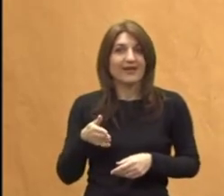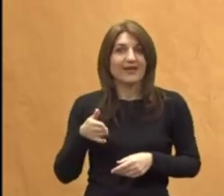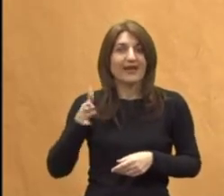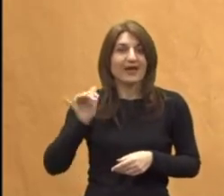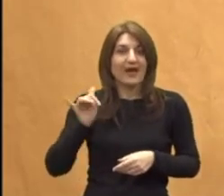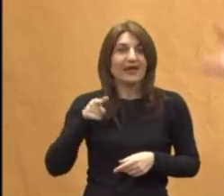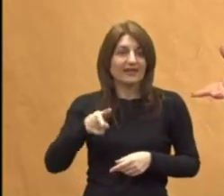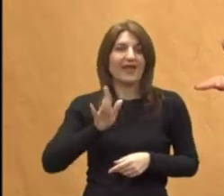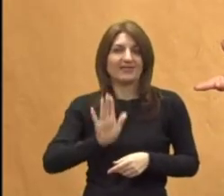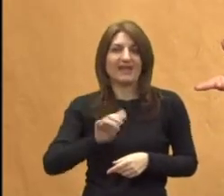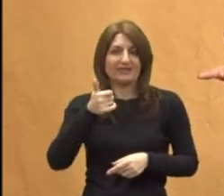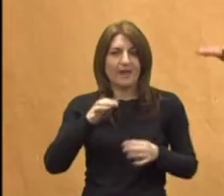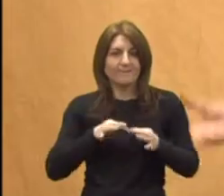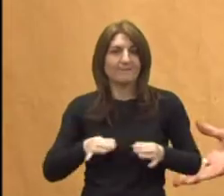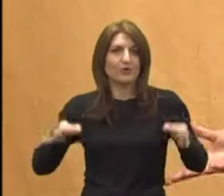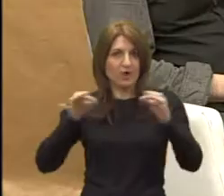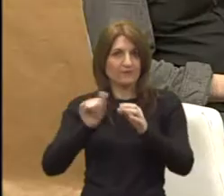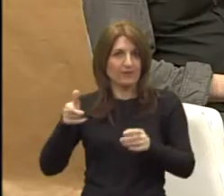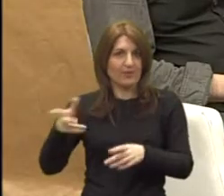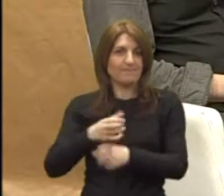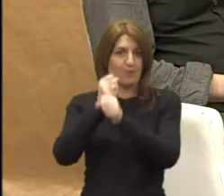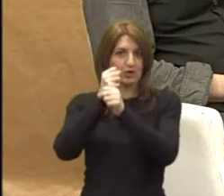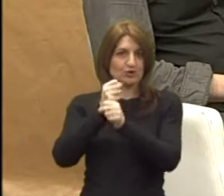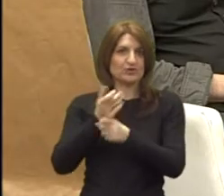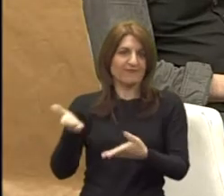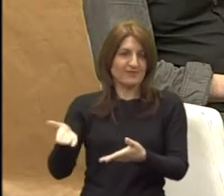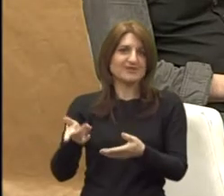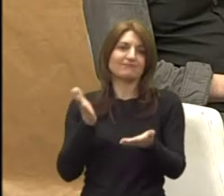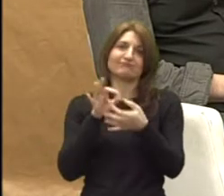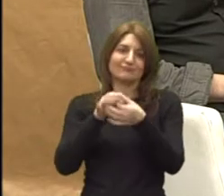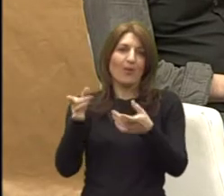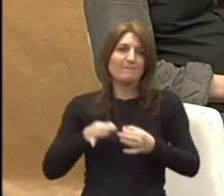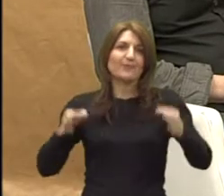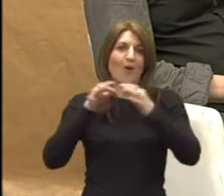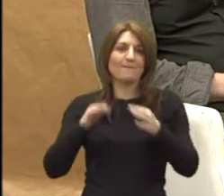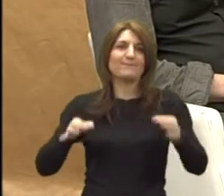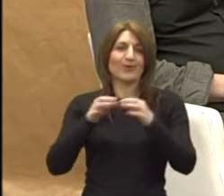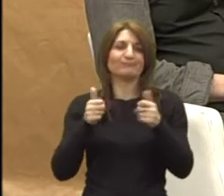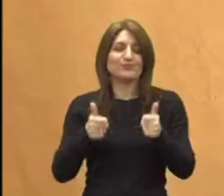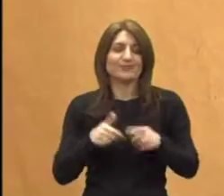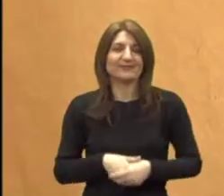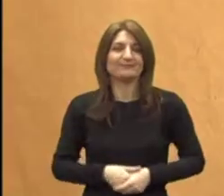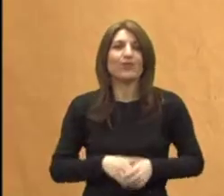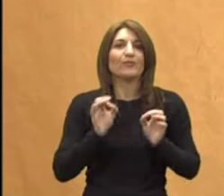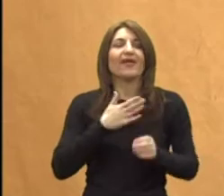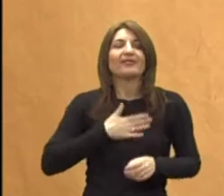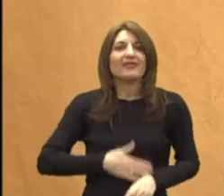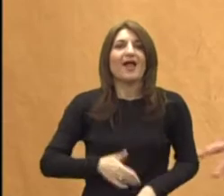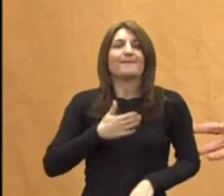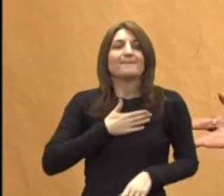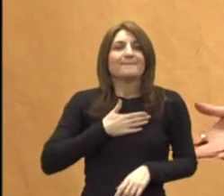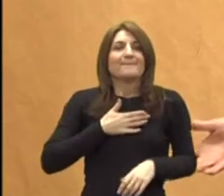rekla, takav jedan projekt, jer vi podržavate, jer ste mi vidim u projektima. Super, evo. Dobro, dragi moji,